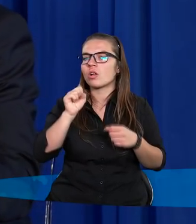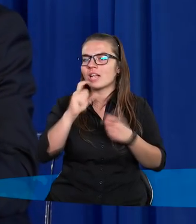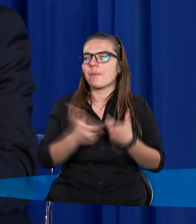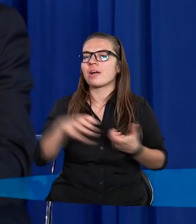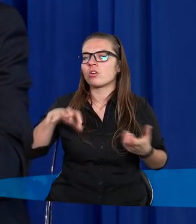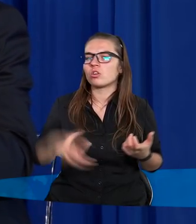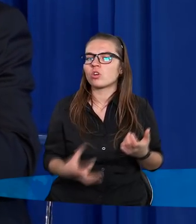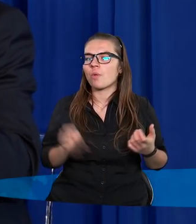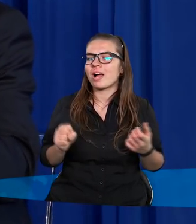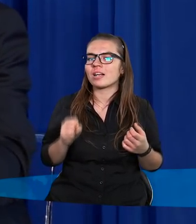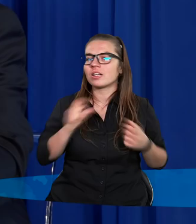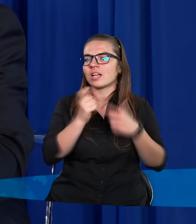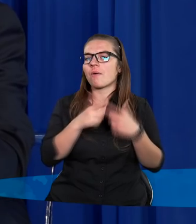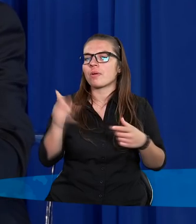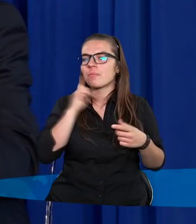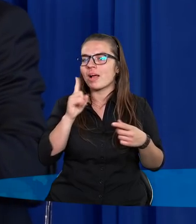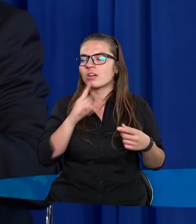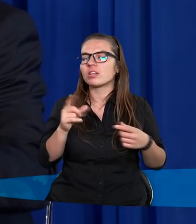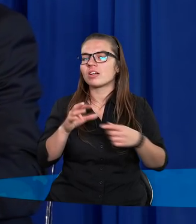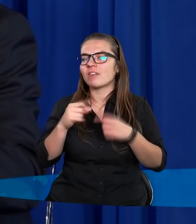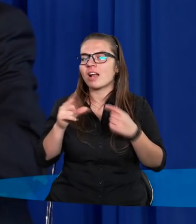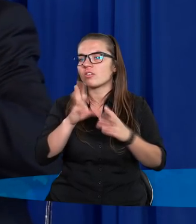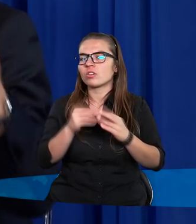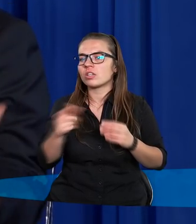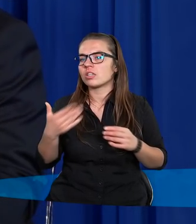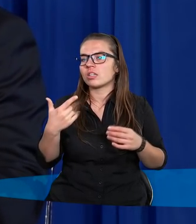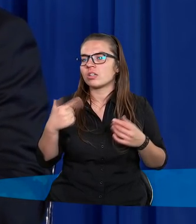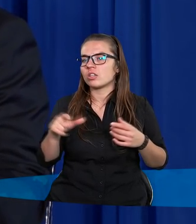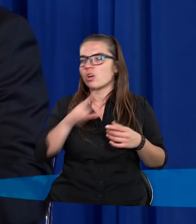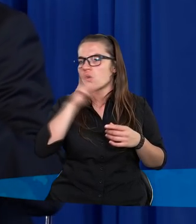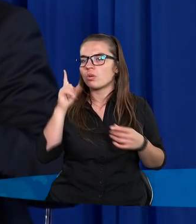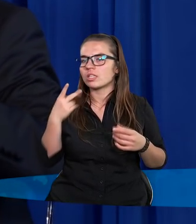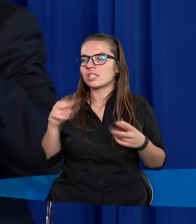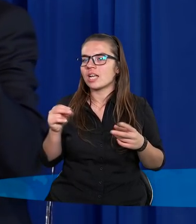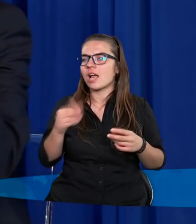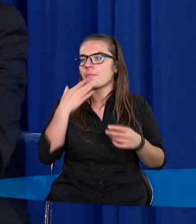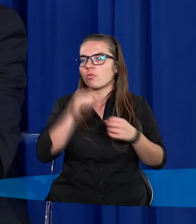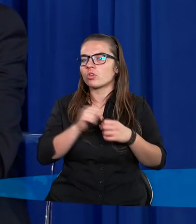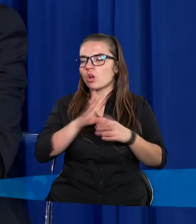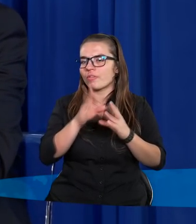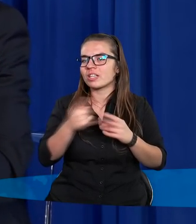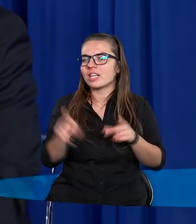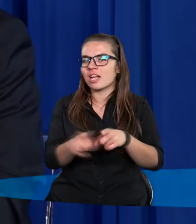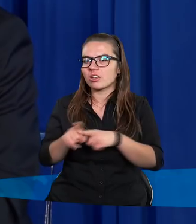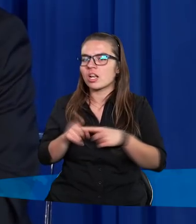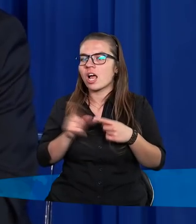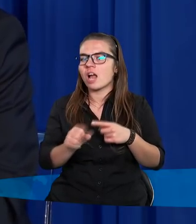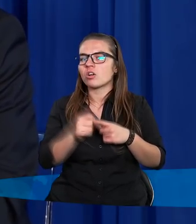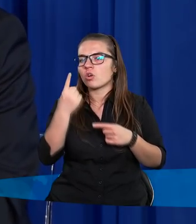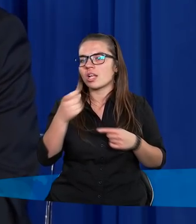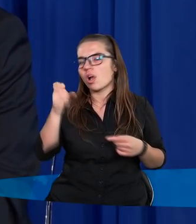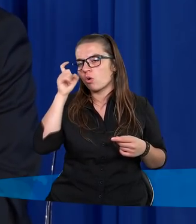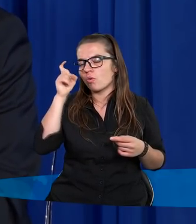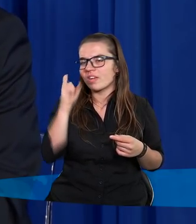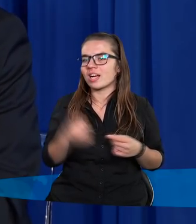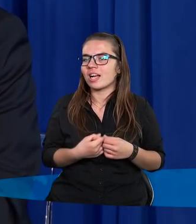zgromadzenia. 600 tysięcy mężów plus niewiasty, dzieci, około dwóch milionów ludzi. Nie mówił do wszystkich jednocześnie, tylko do jednego